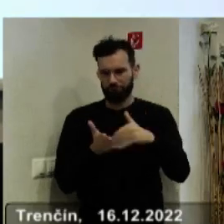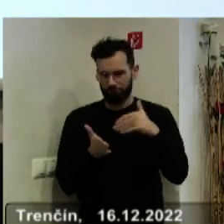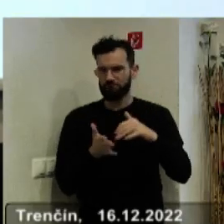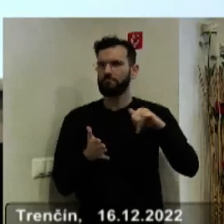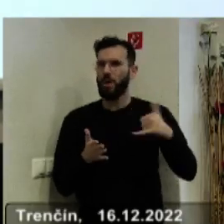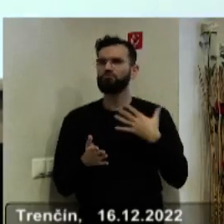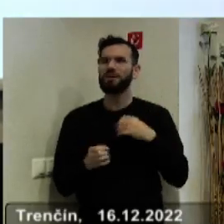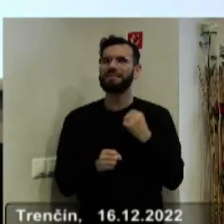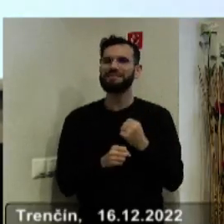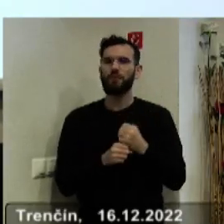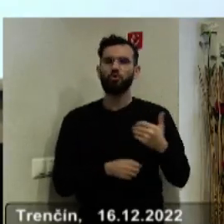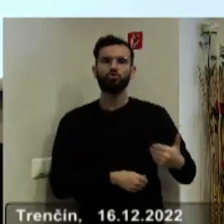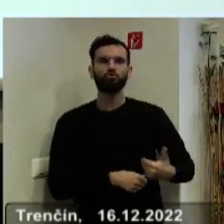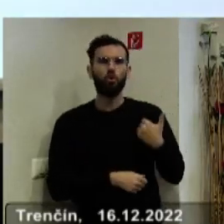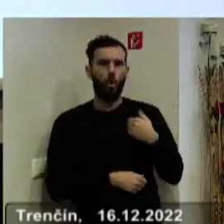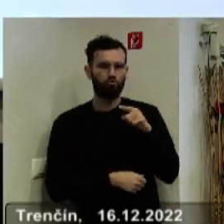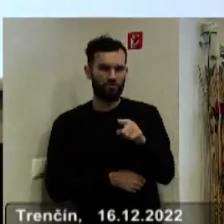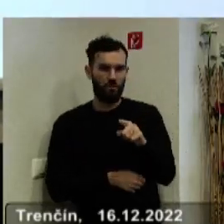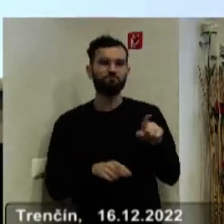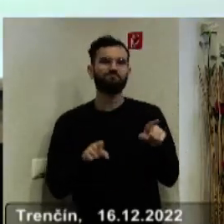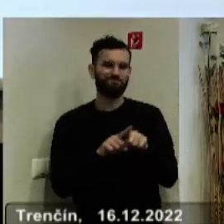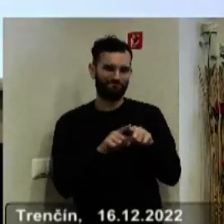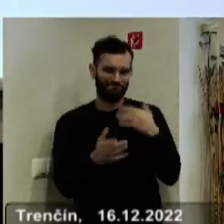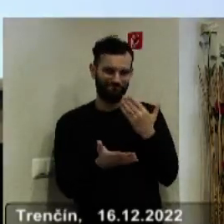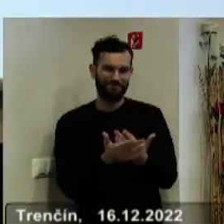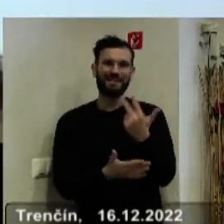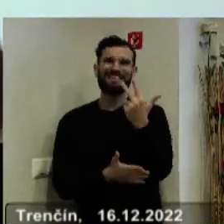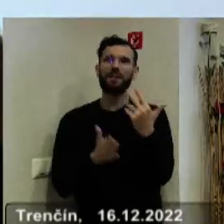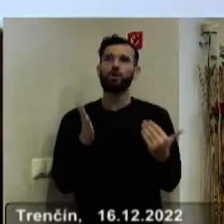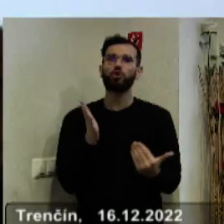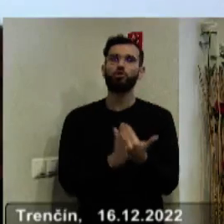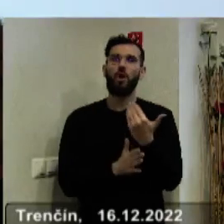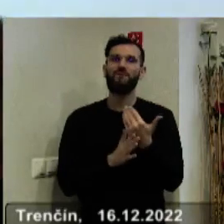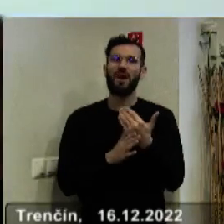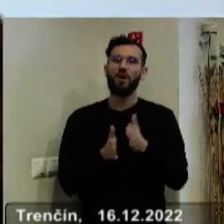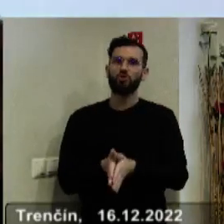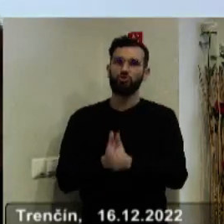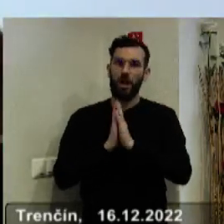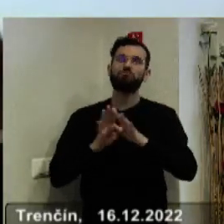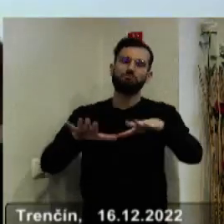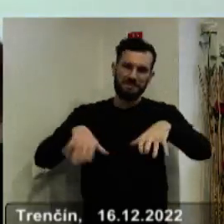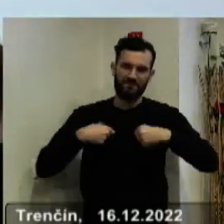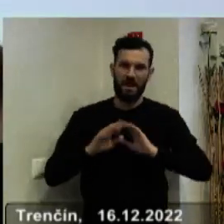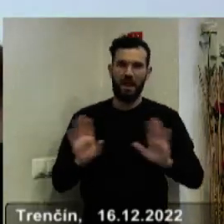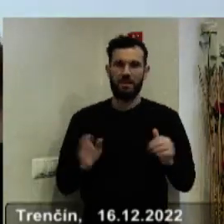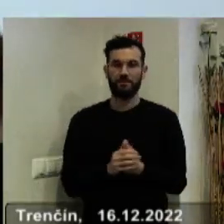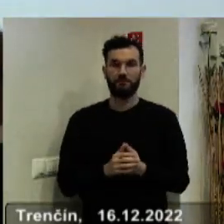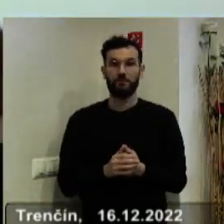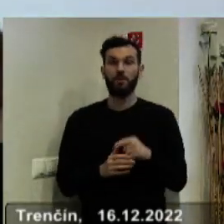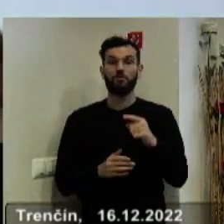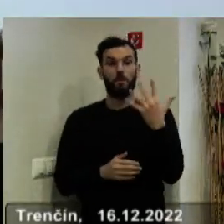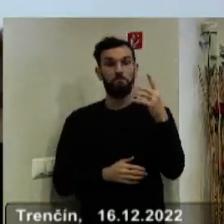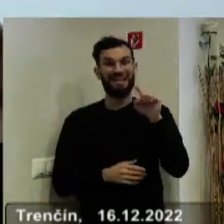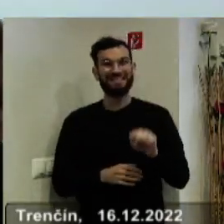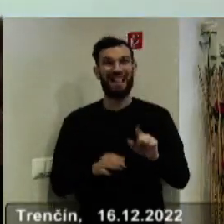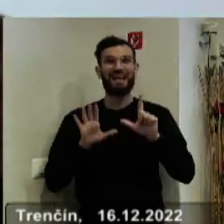implementácii projektov v oblasti školstva. Tu boli rovnako predložené 3 nové žiadosti v rámci Európu, ktoré boli schválené a sú spolu